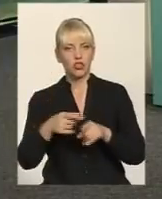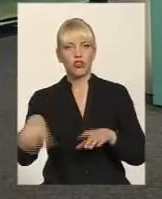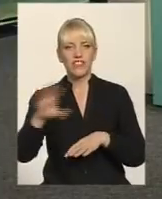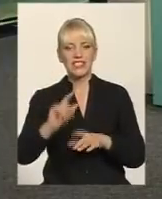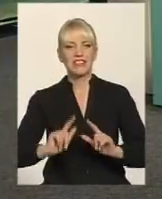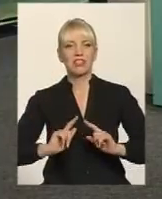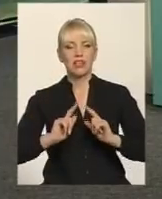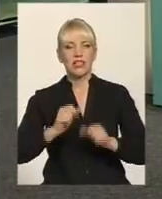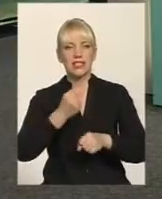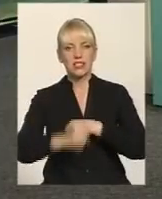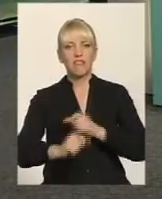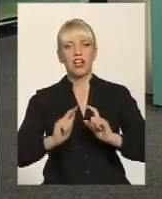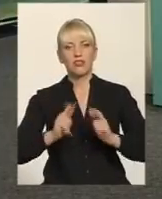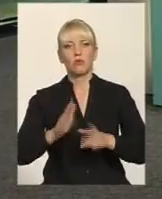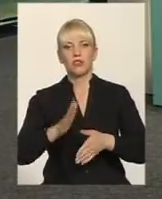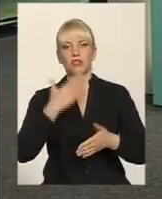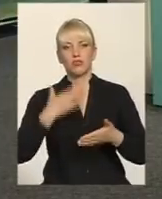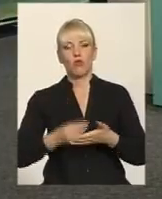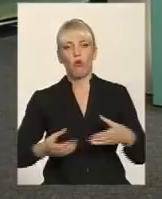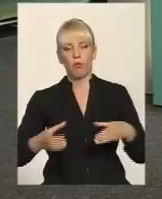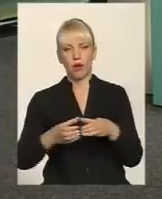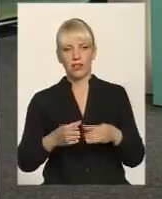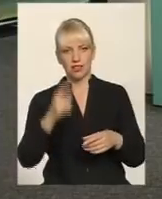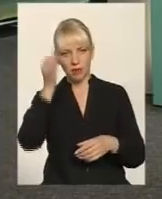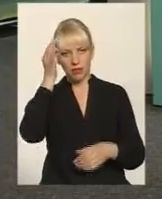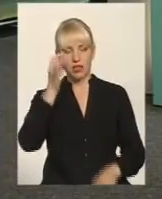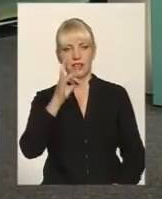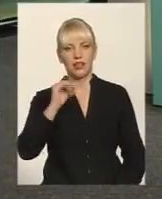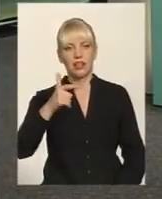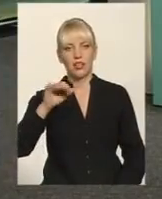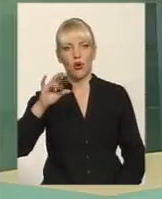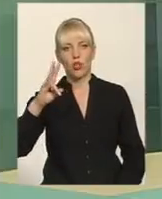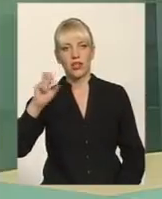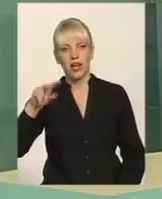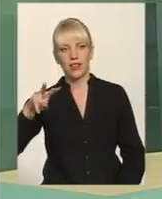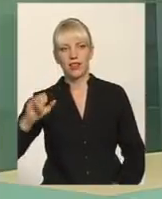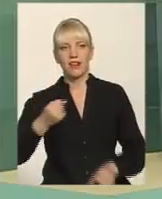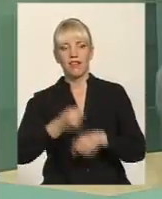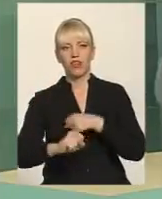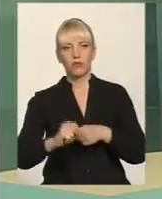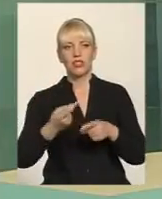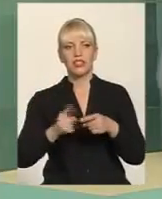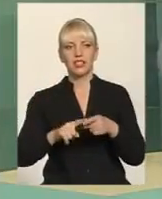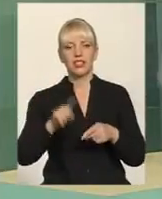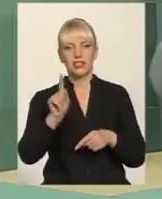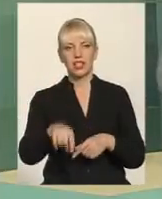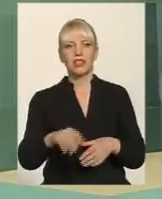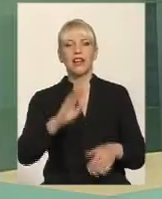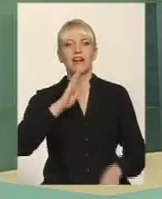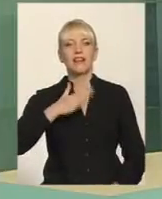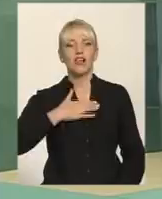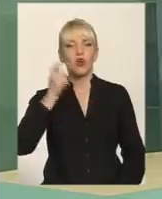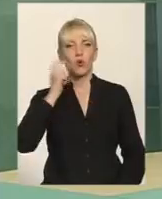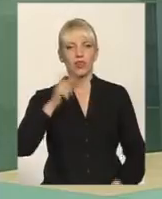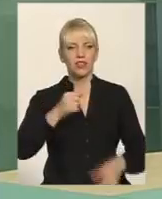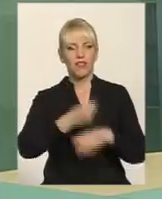вступити в свою партію. Тоді зробили регіоналів сотні тисяч, вимусили людей стати регіоналами. Перед тим наша Україна, вимушували людей,